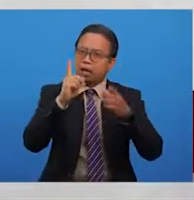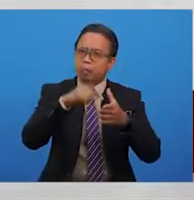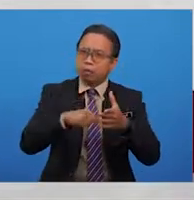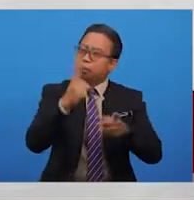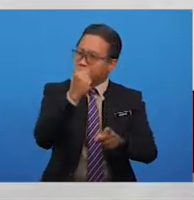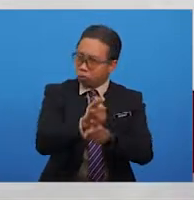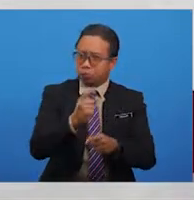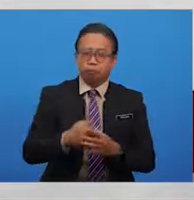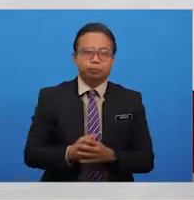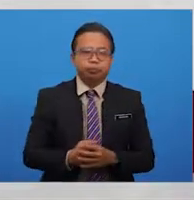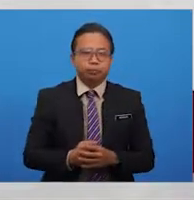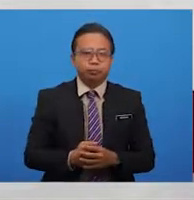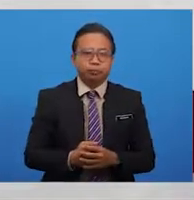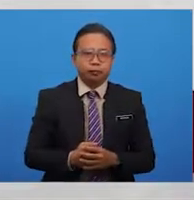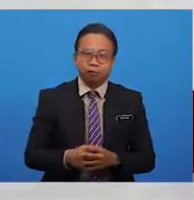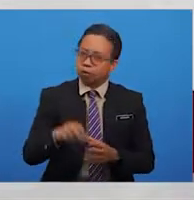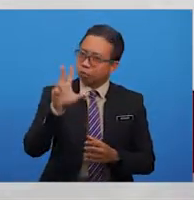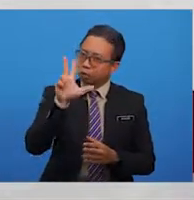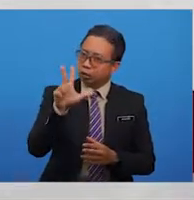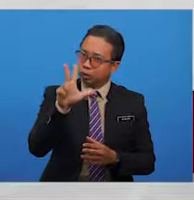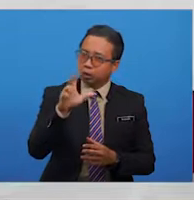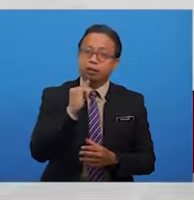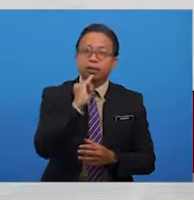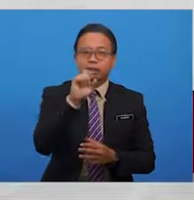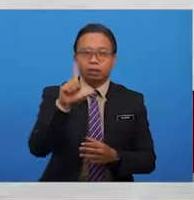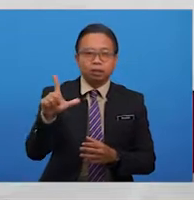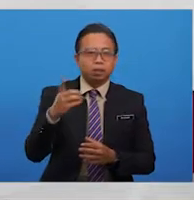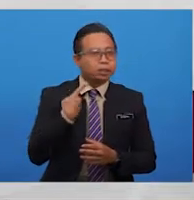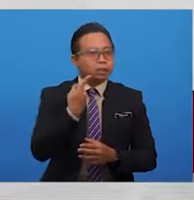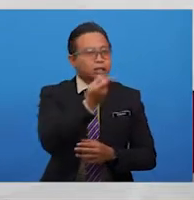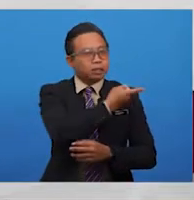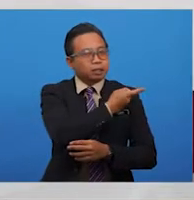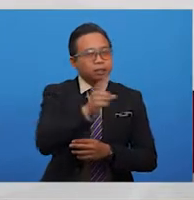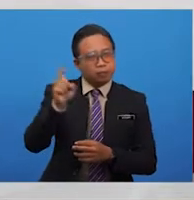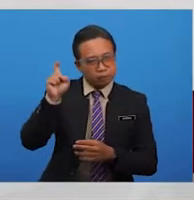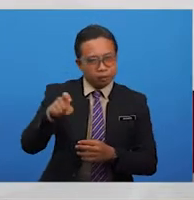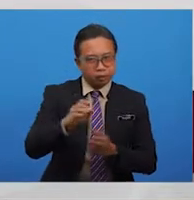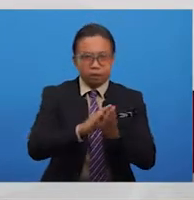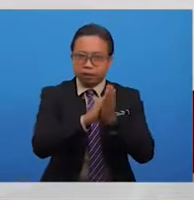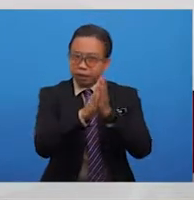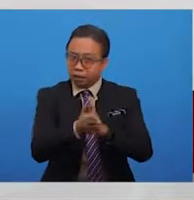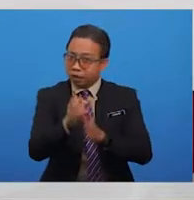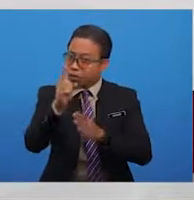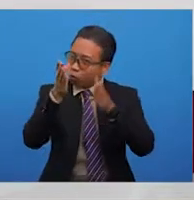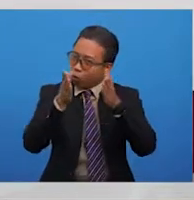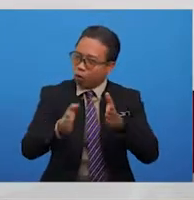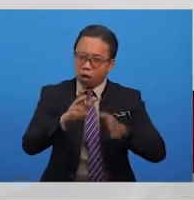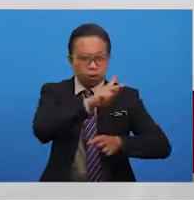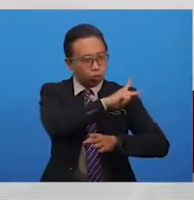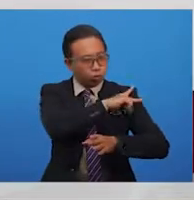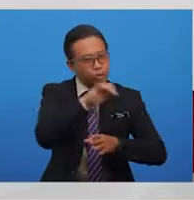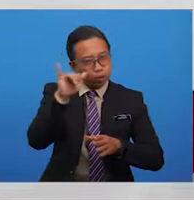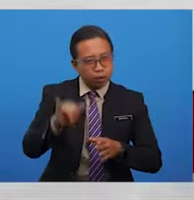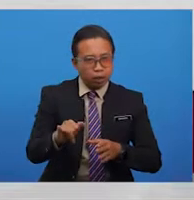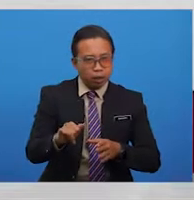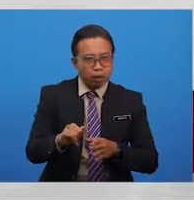benar. Pengajaran yang ketiga ialah kita mestilah menjadi seorang pemimpin